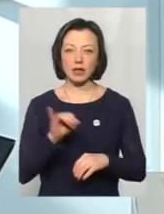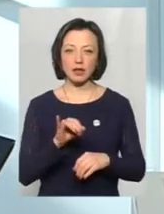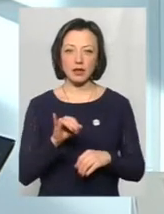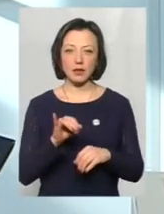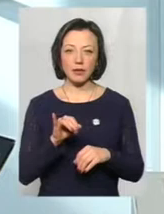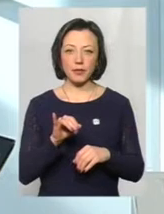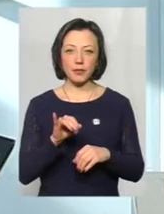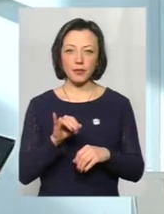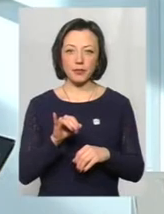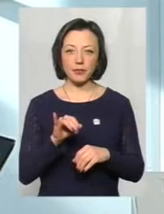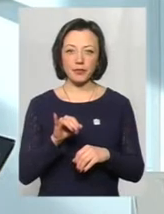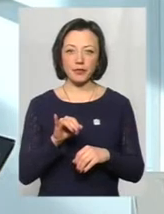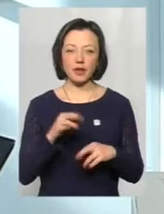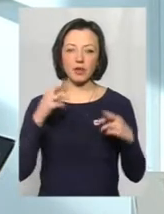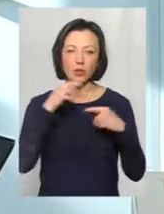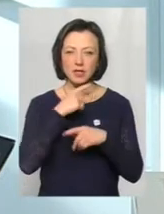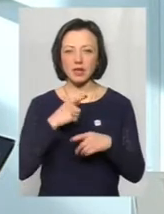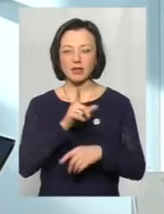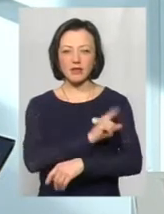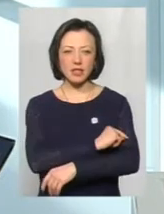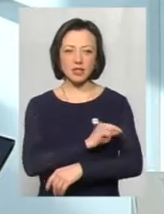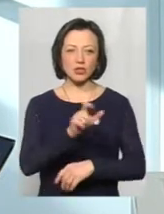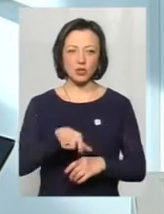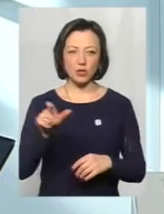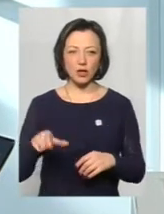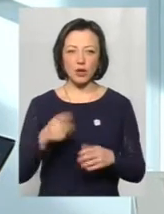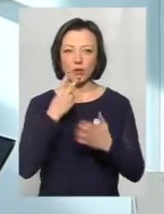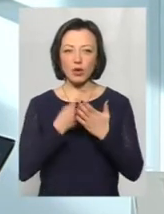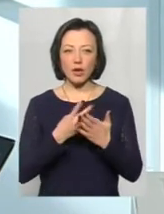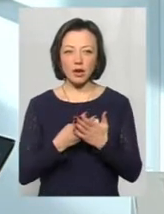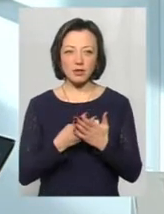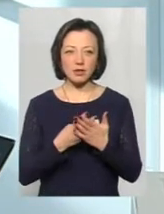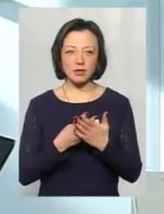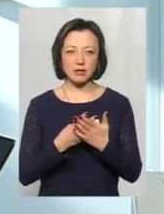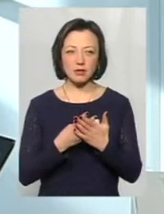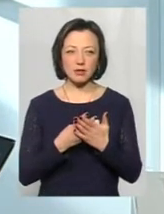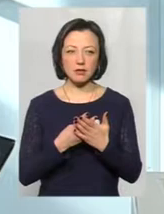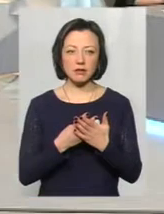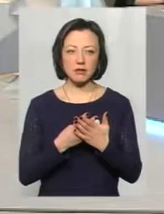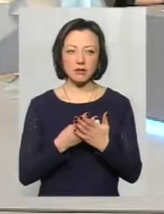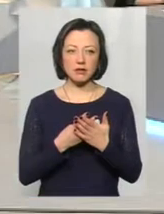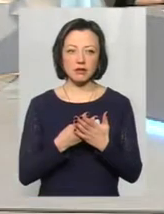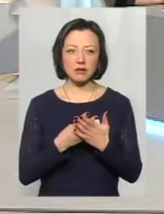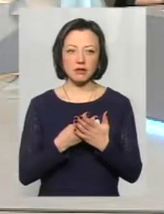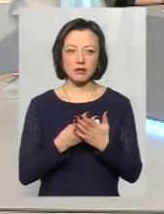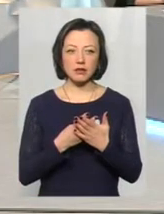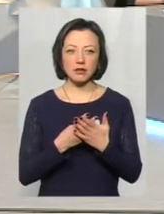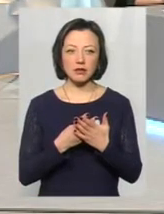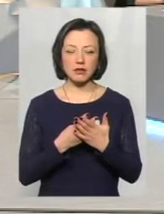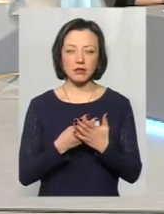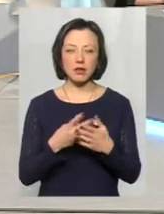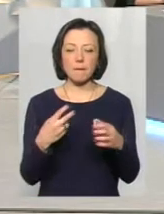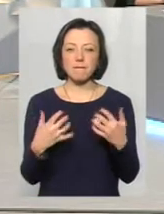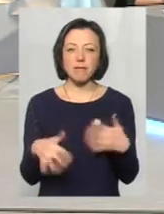интоксікації виснажених проявляється в